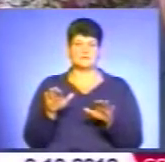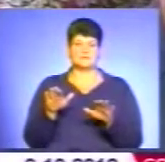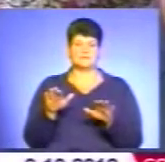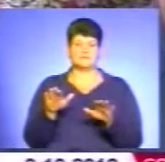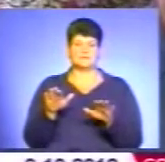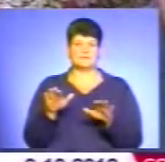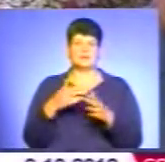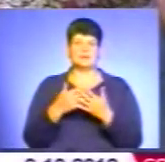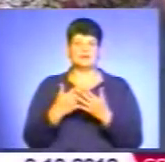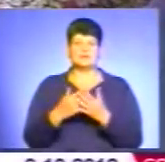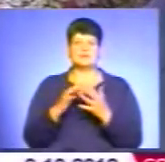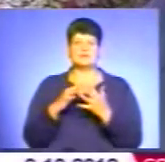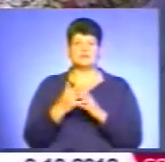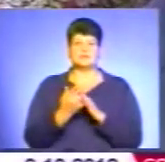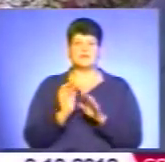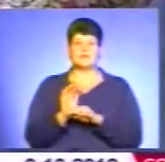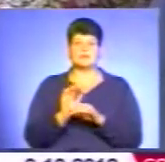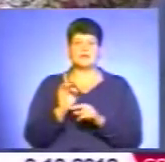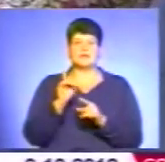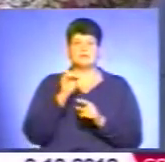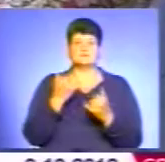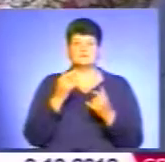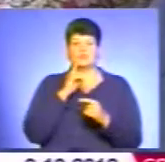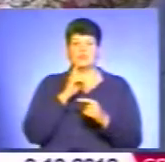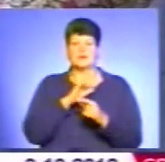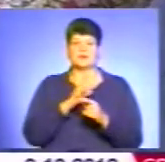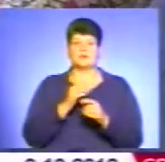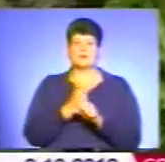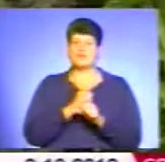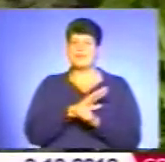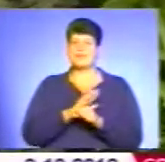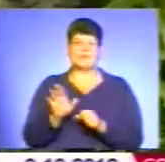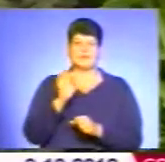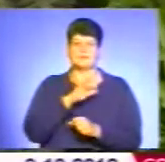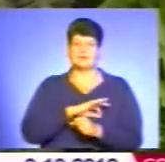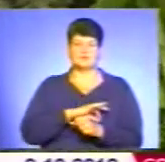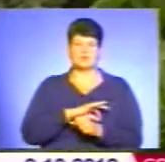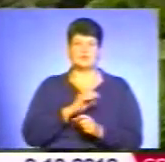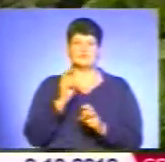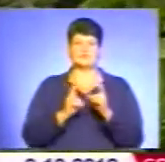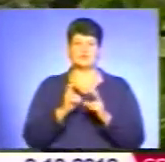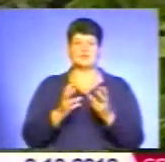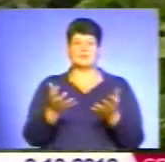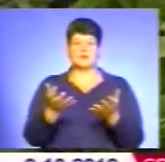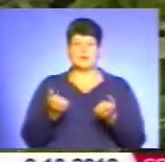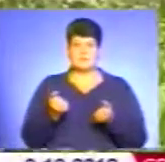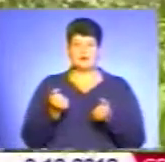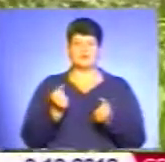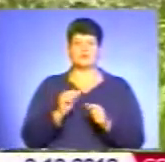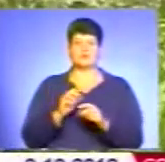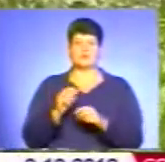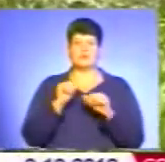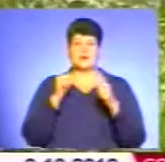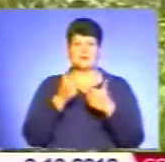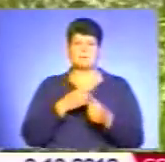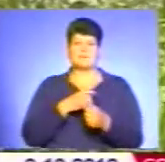Так що сільгосвиробники зараз при такій ціні працюють не на прибуток собі. Заводи приймають буряки і від приватних заготівельників.